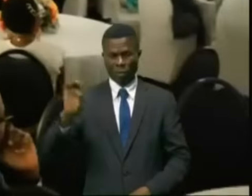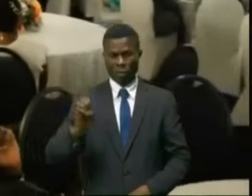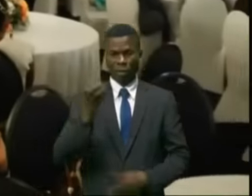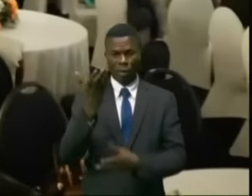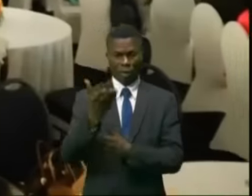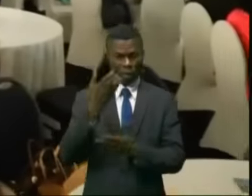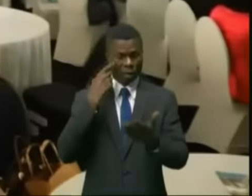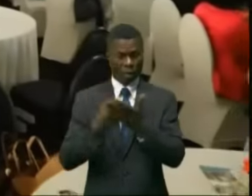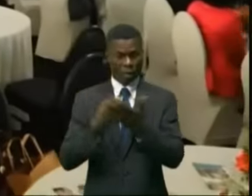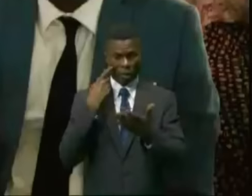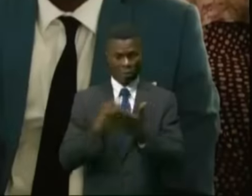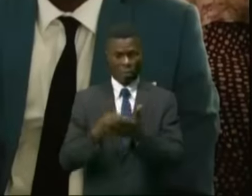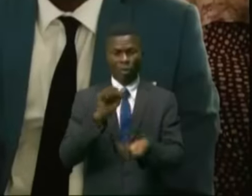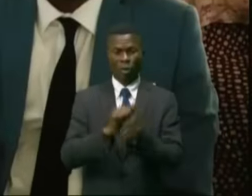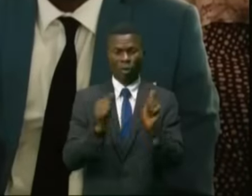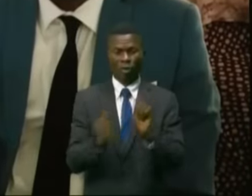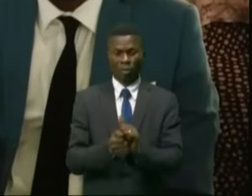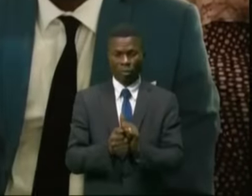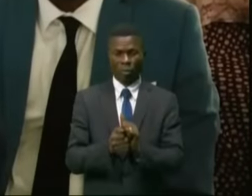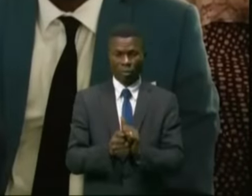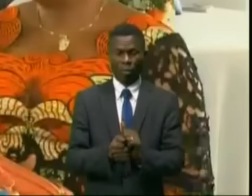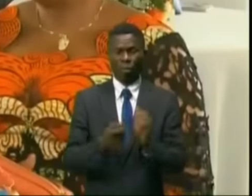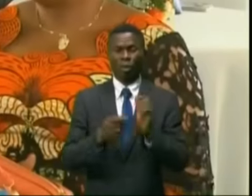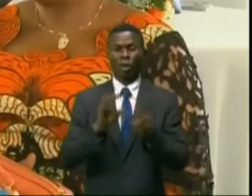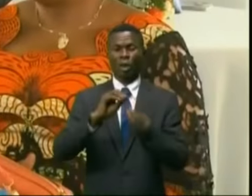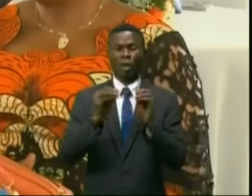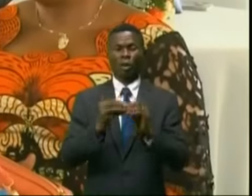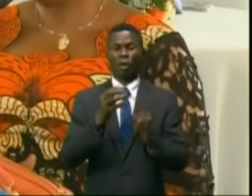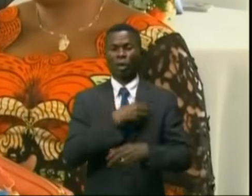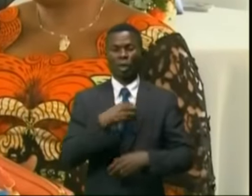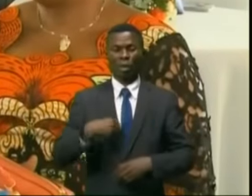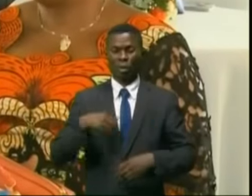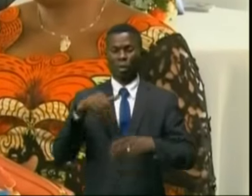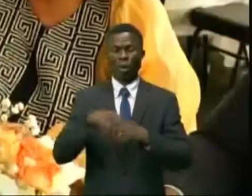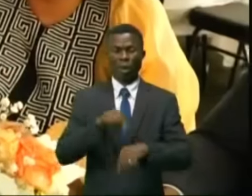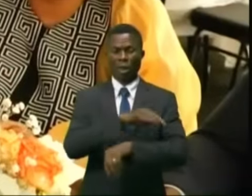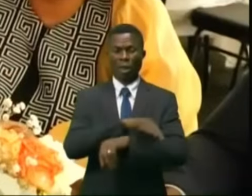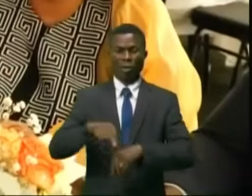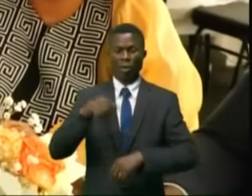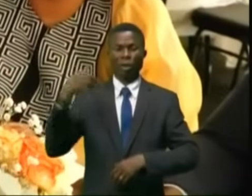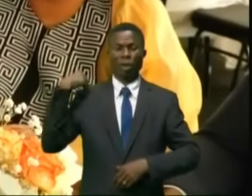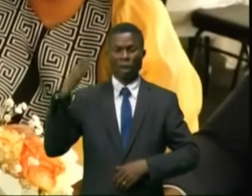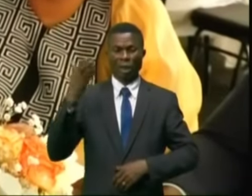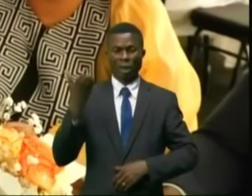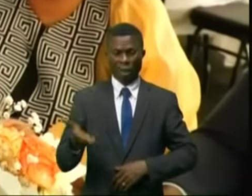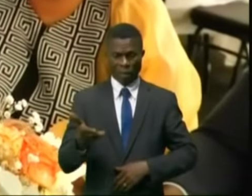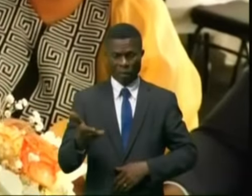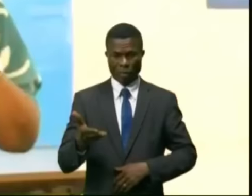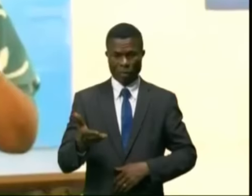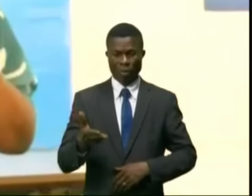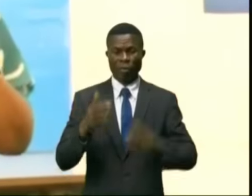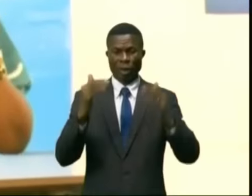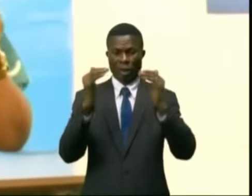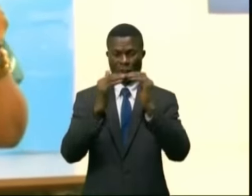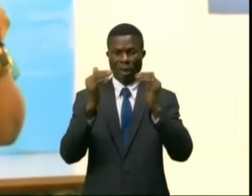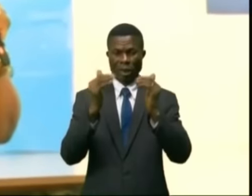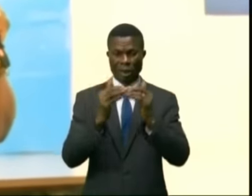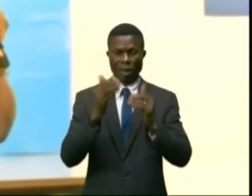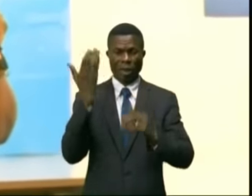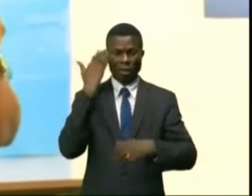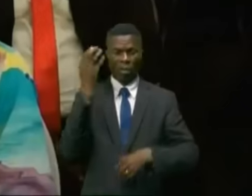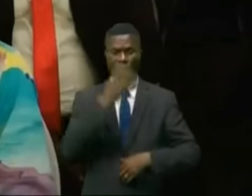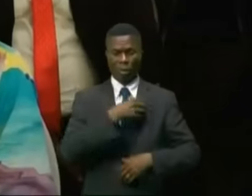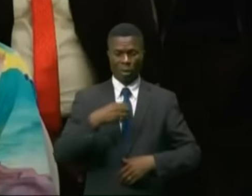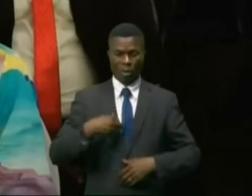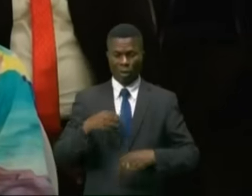constats sur les questions de la représentativité des femmes sur la scène publique, la parité, l'égalité